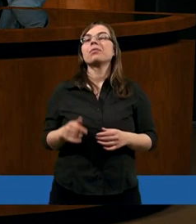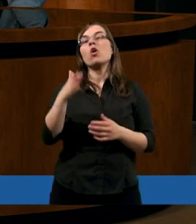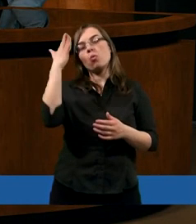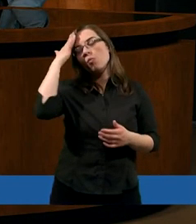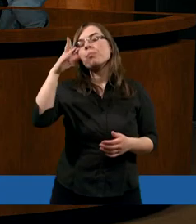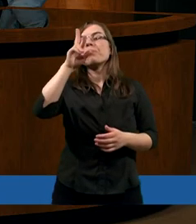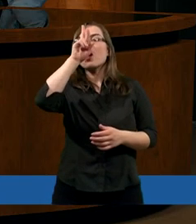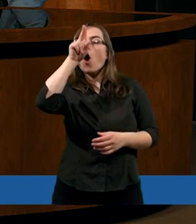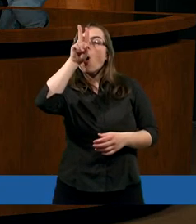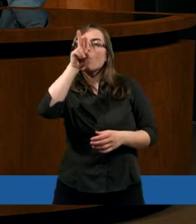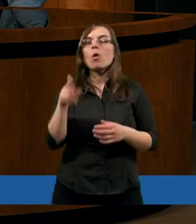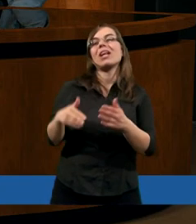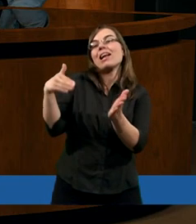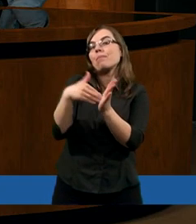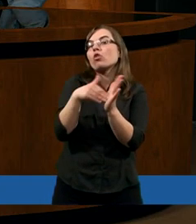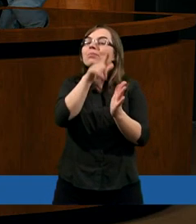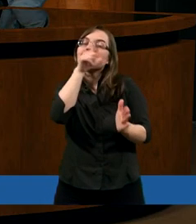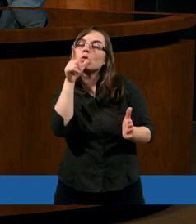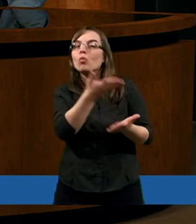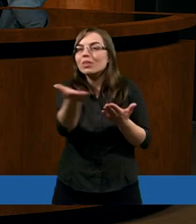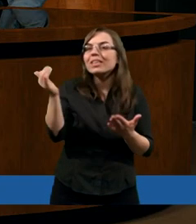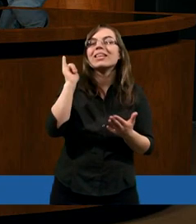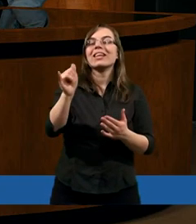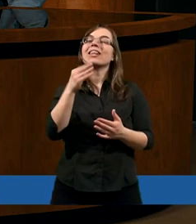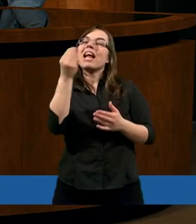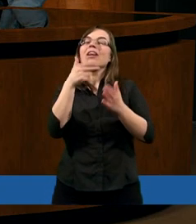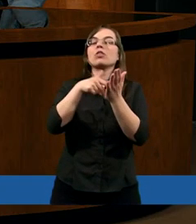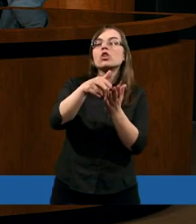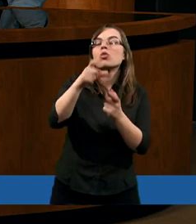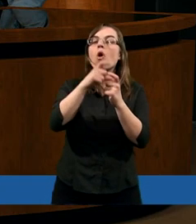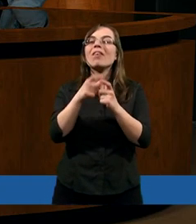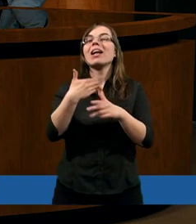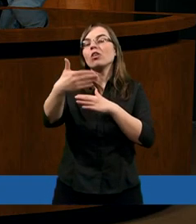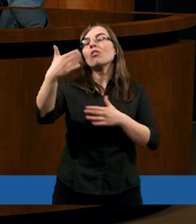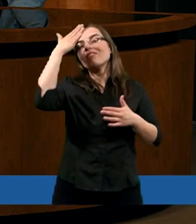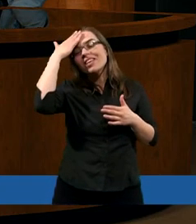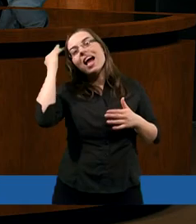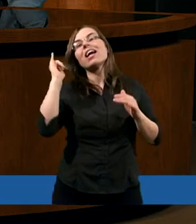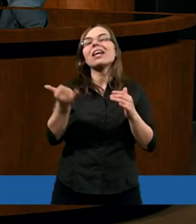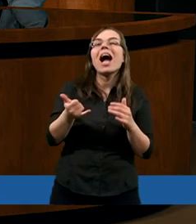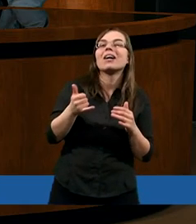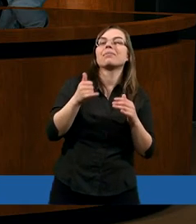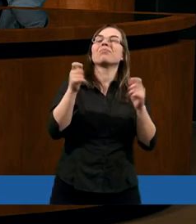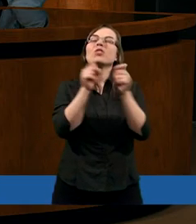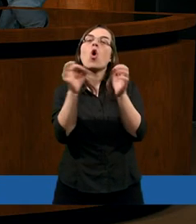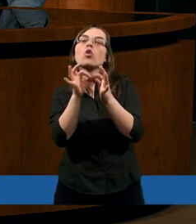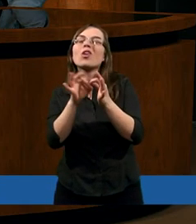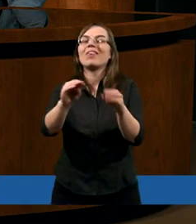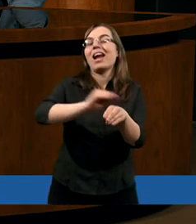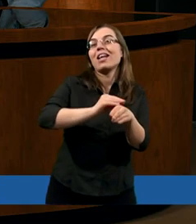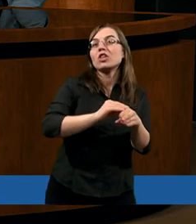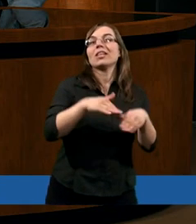rozpoznać potrzeby owiec i jeszcze idąc tą analogią umie także dostosować leczenie